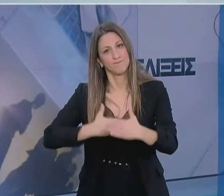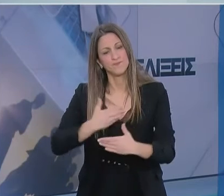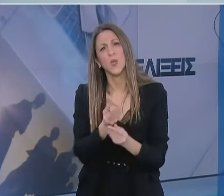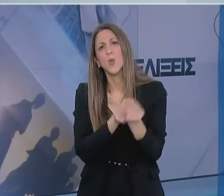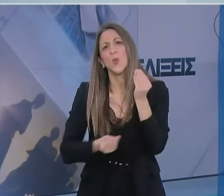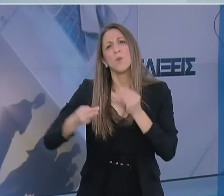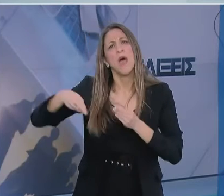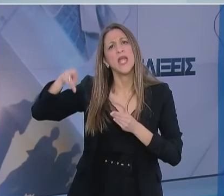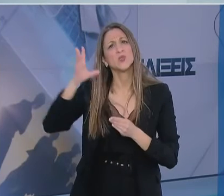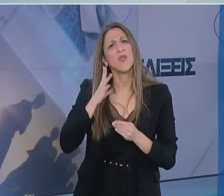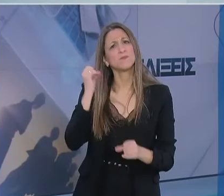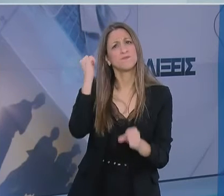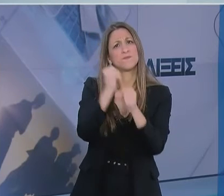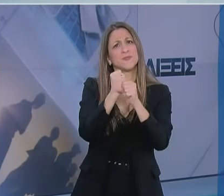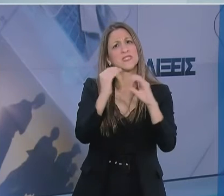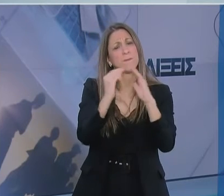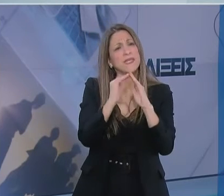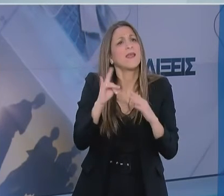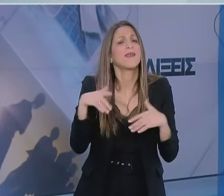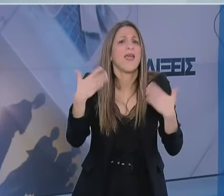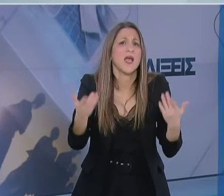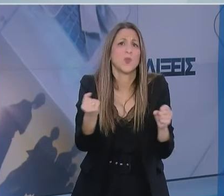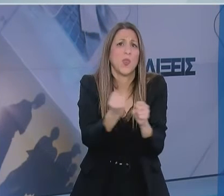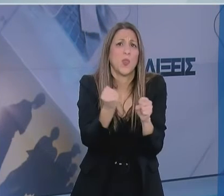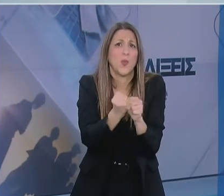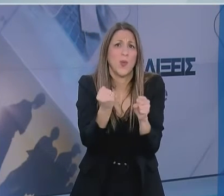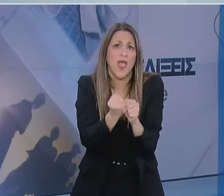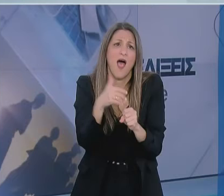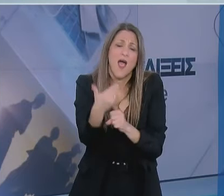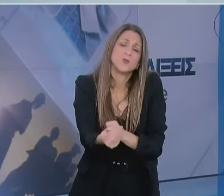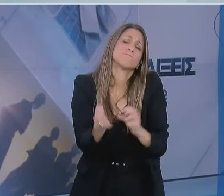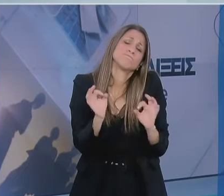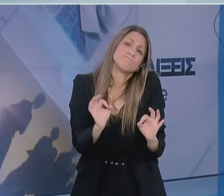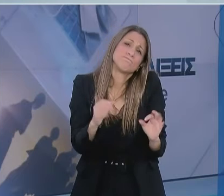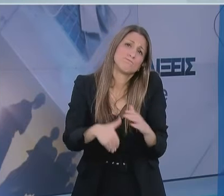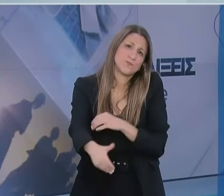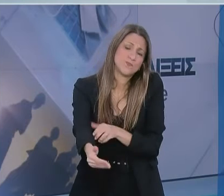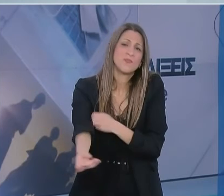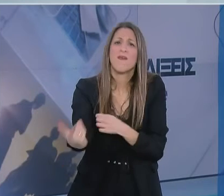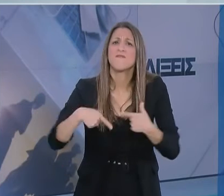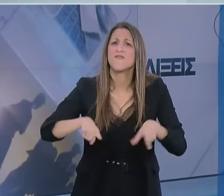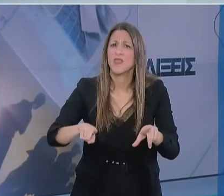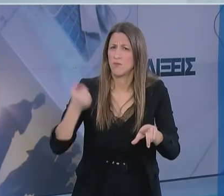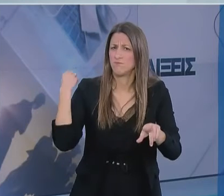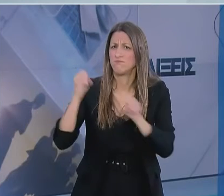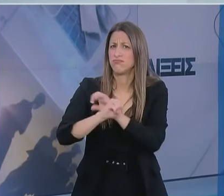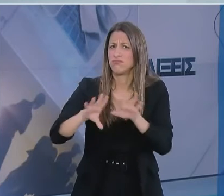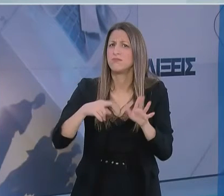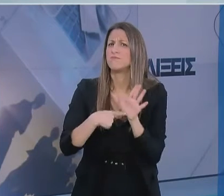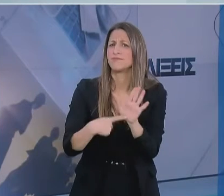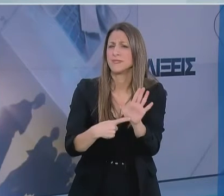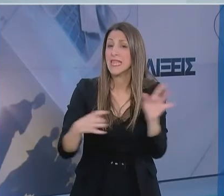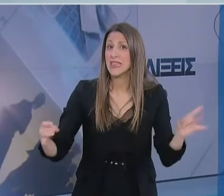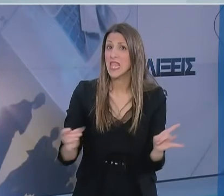περισσότεροι, εκεί έξω όπου χρειαζόμαστε όλοι οι υπόλοιποι. Κυρίως είναι μια καμπάνια που δείχνει ότι όταν στεκόμαστε ενωμένοι